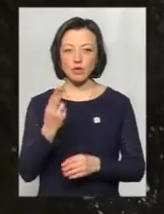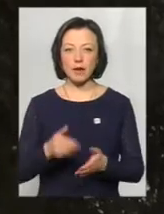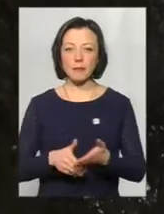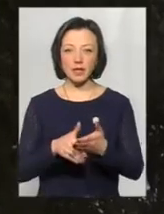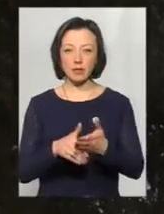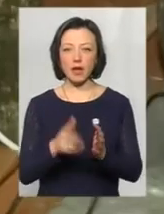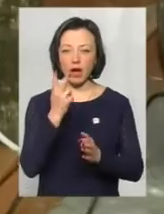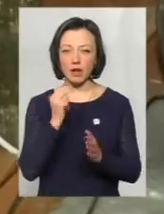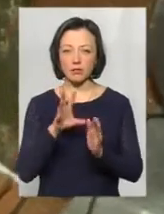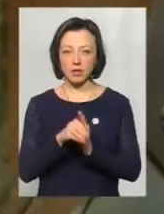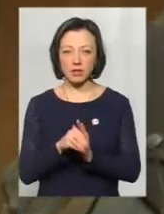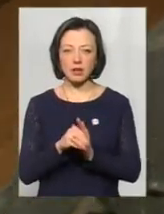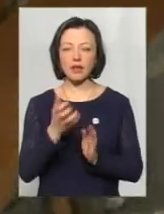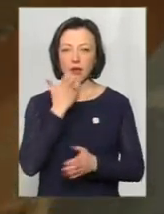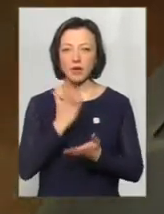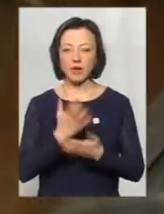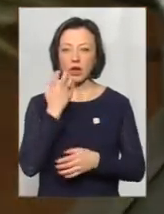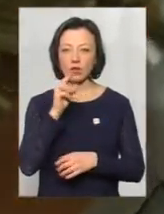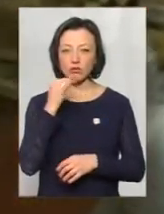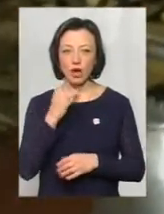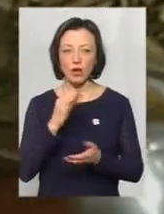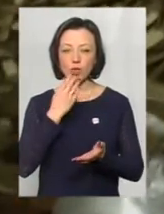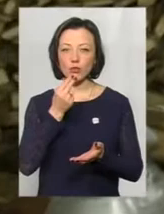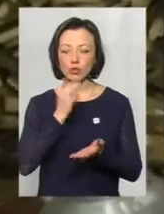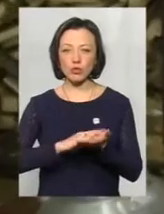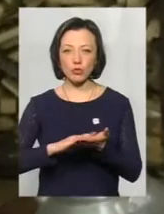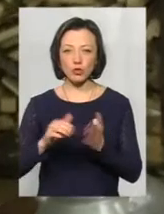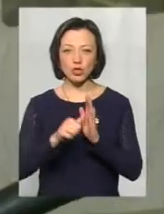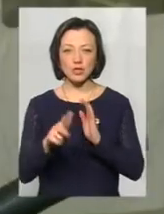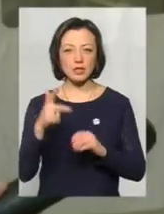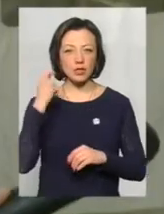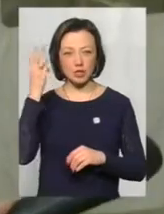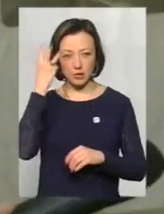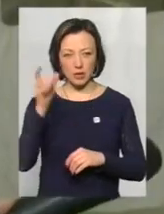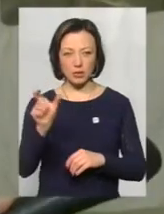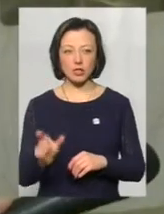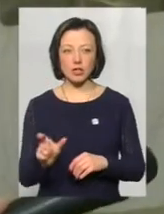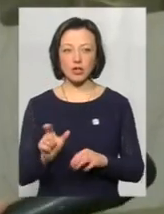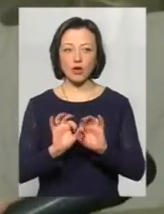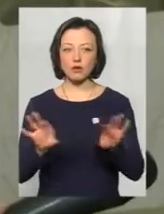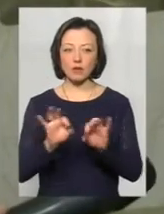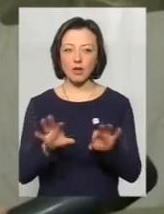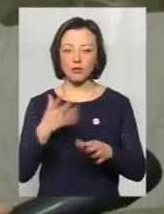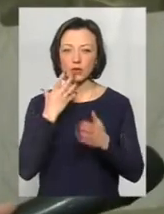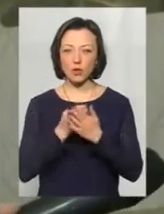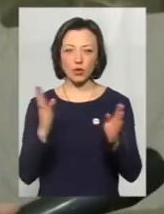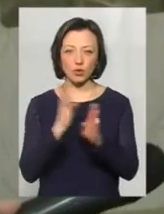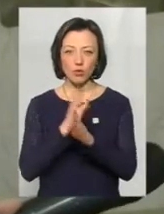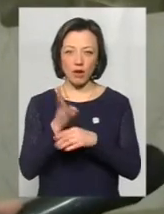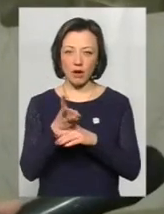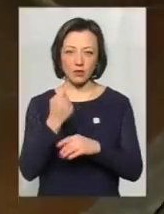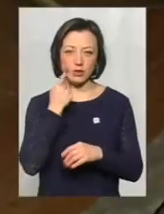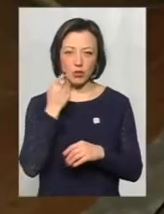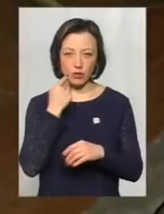підтримки та адаптації тепло, є гарячий чай і бутерброди. 63-річний хмельничанин Віктор Савчук розповідати про свою долю на камеру